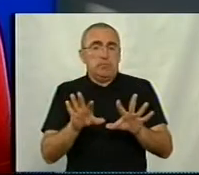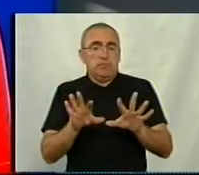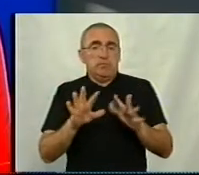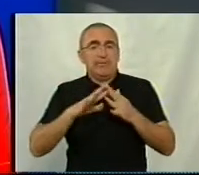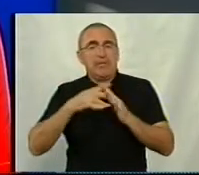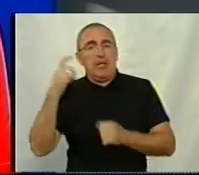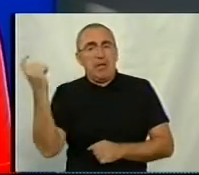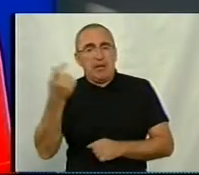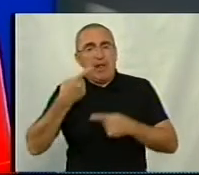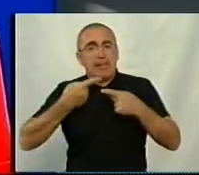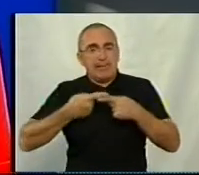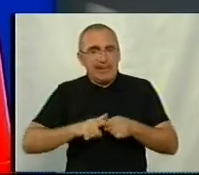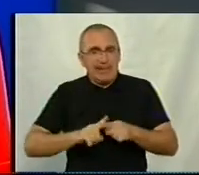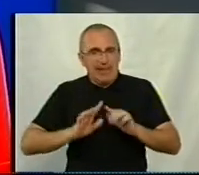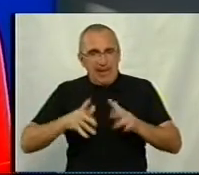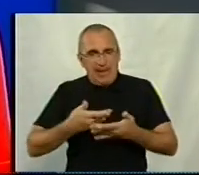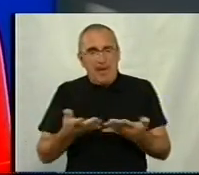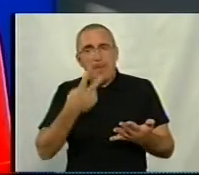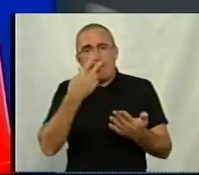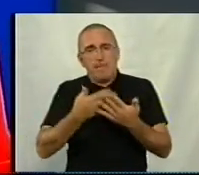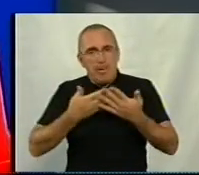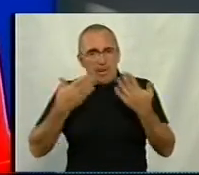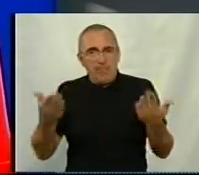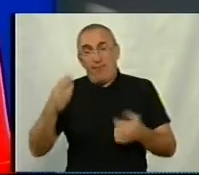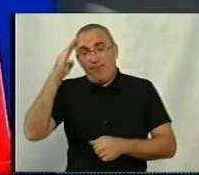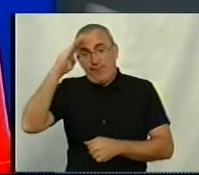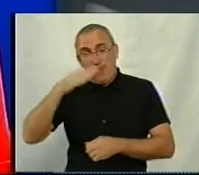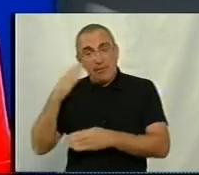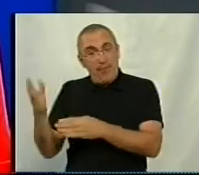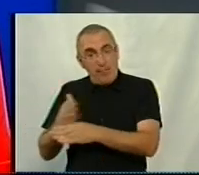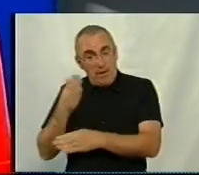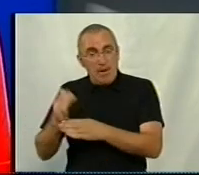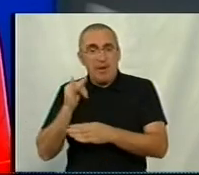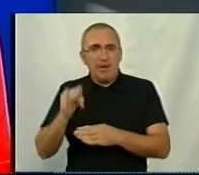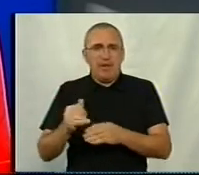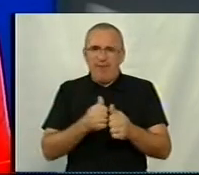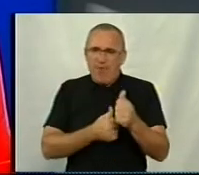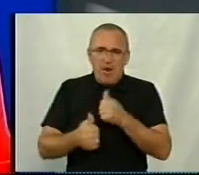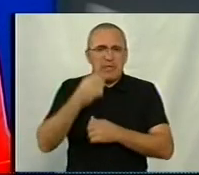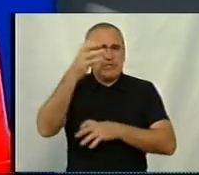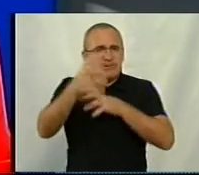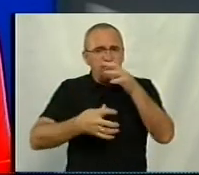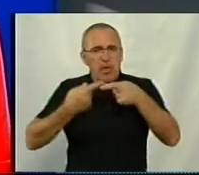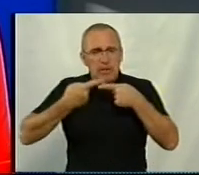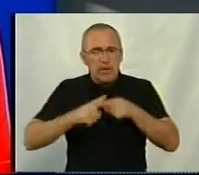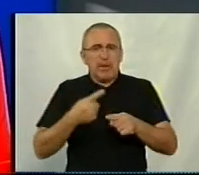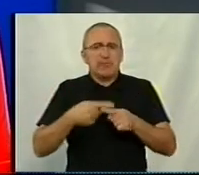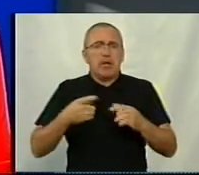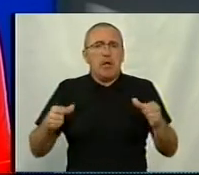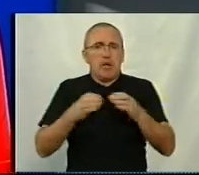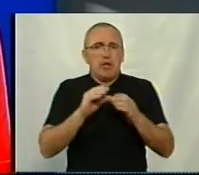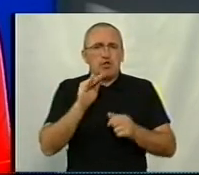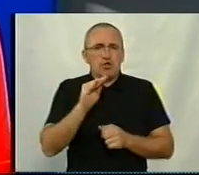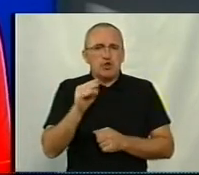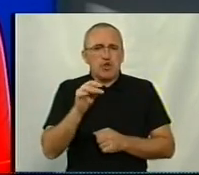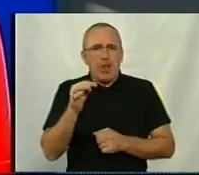сільськогосподарська техніка у нас представлені, крім вітчизняних виробників, і флагмани світової техніки, це компанії «Джон